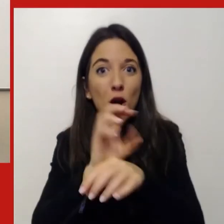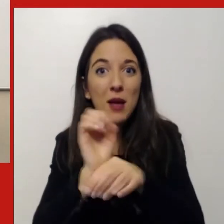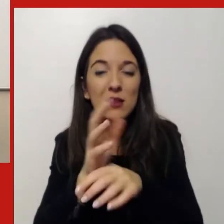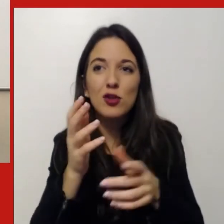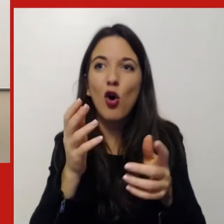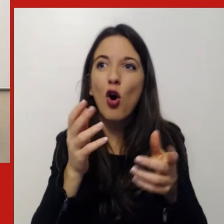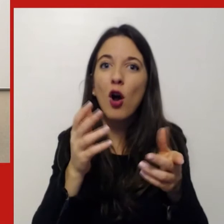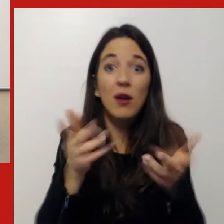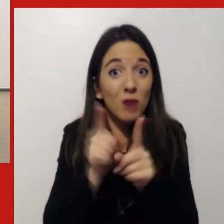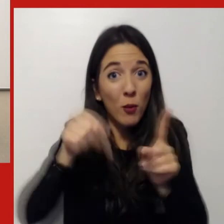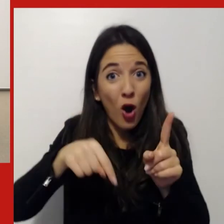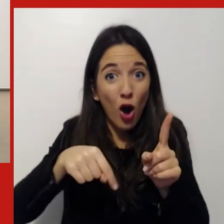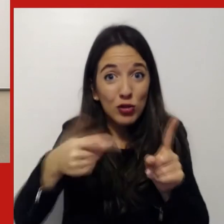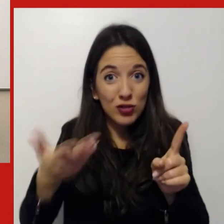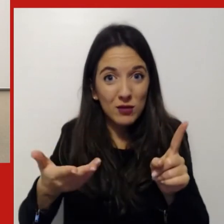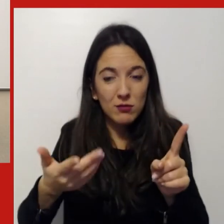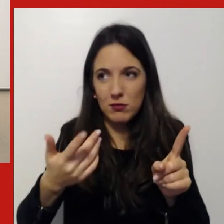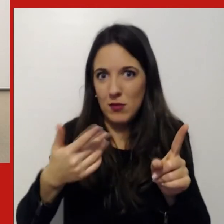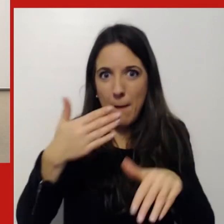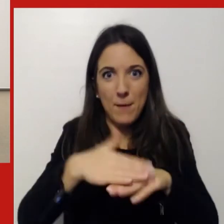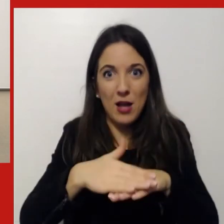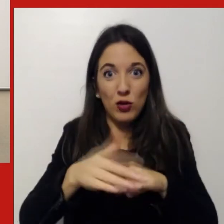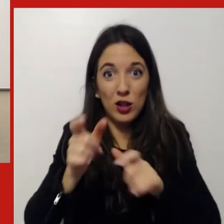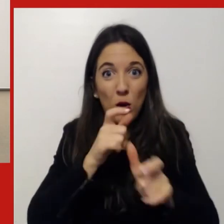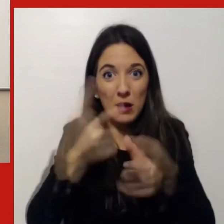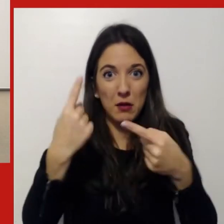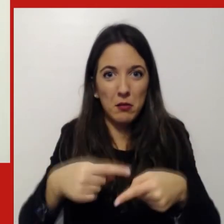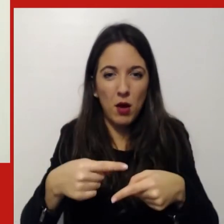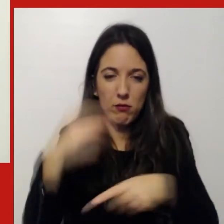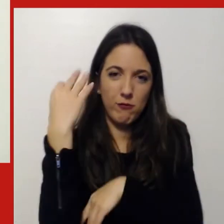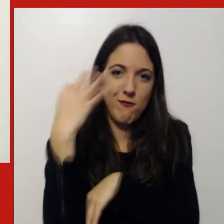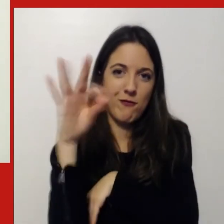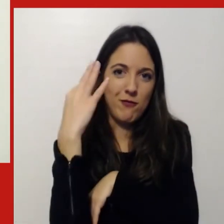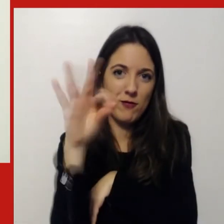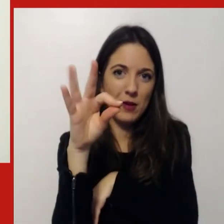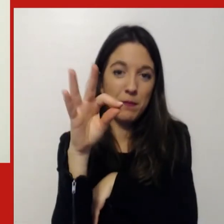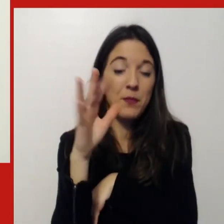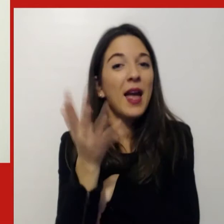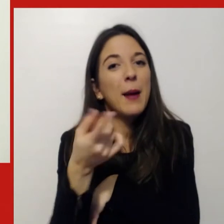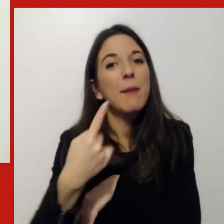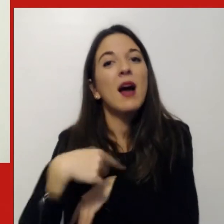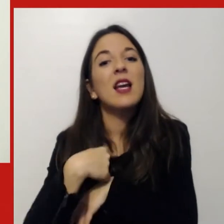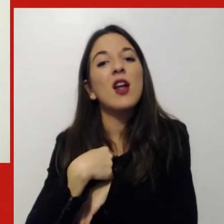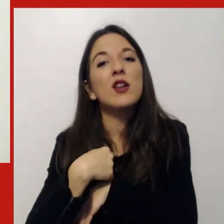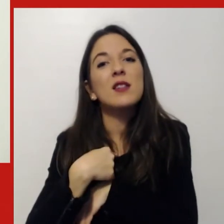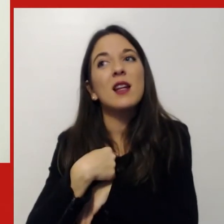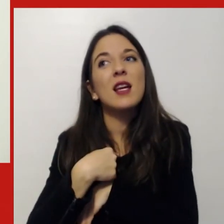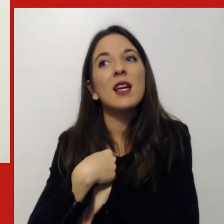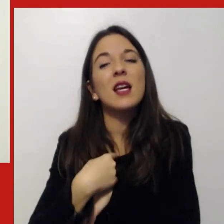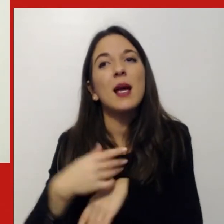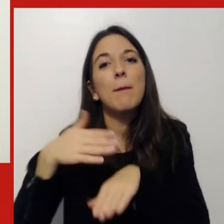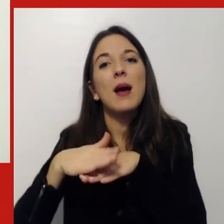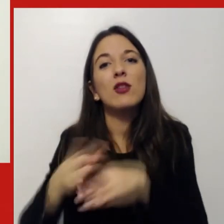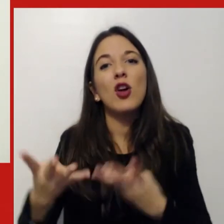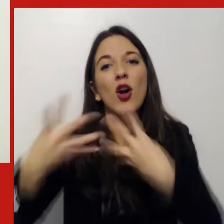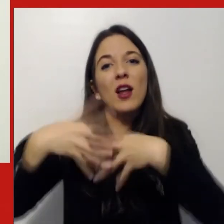sono estremamente efficaci. Ma i nostri modelli organizzativi sono anche un po' progettati per la serendipity, per la possibilità